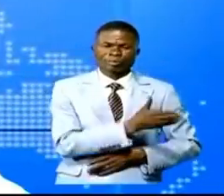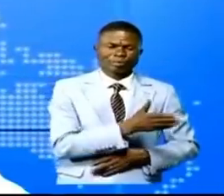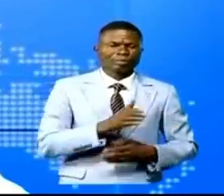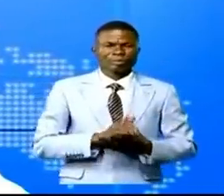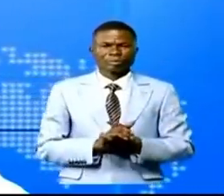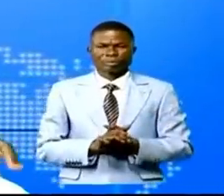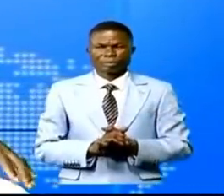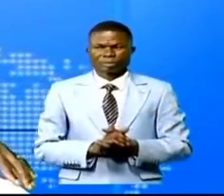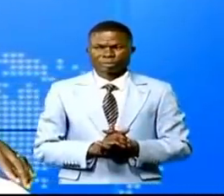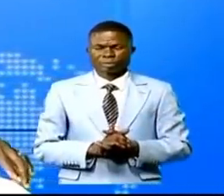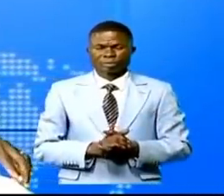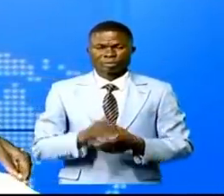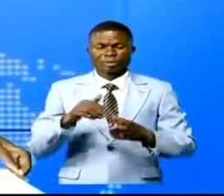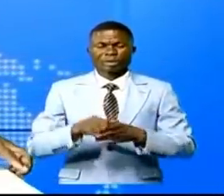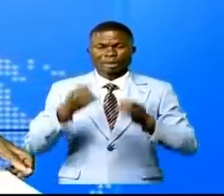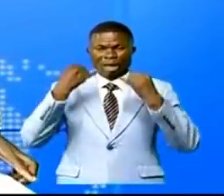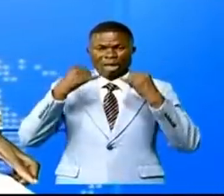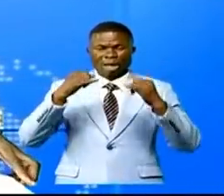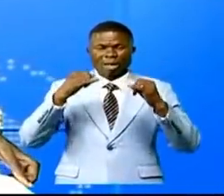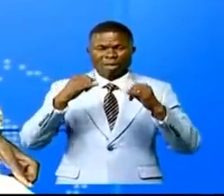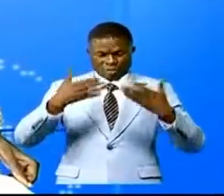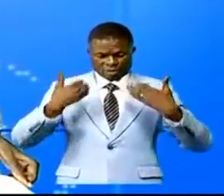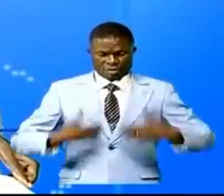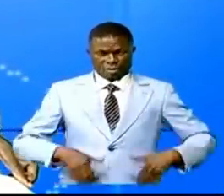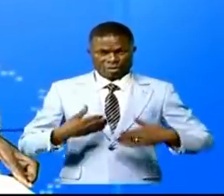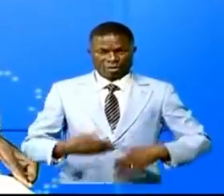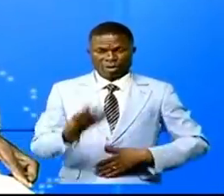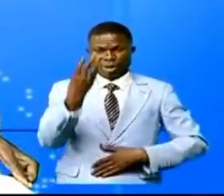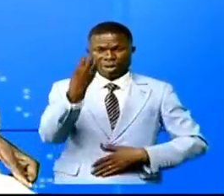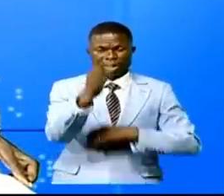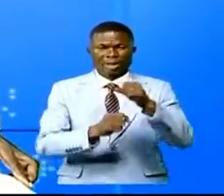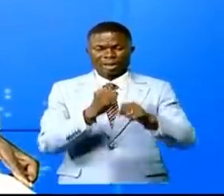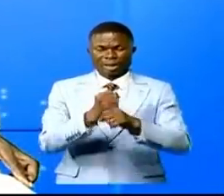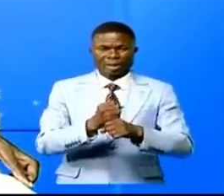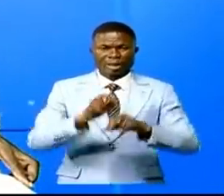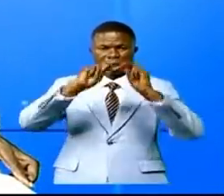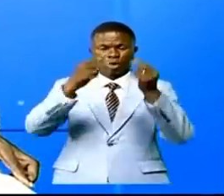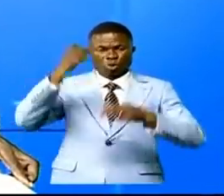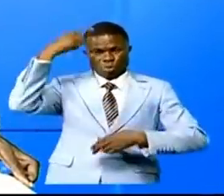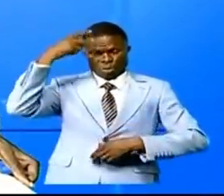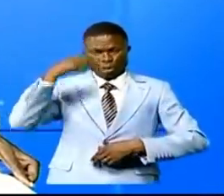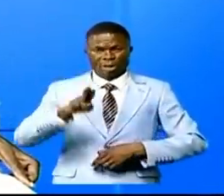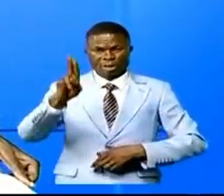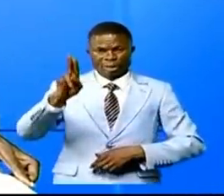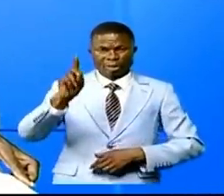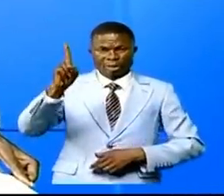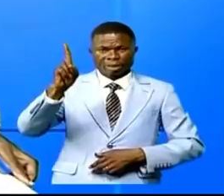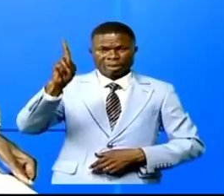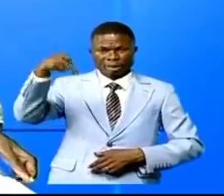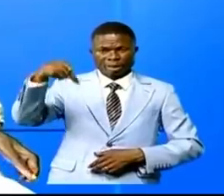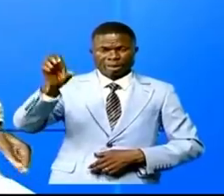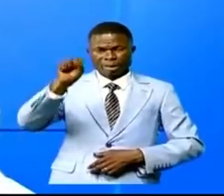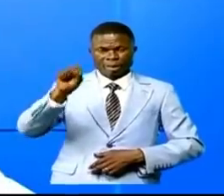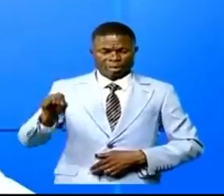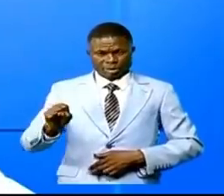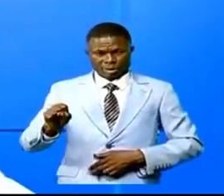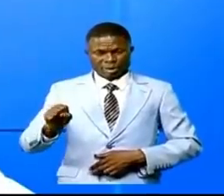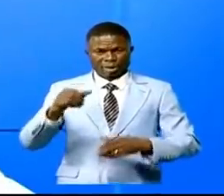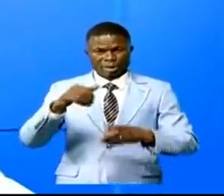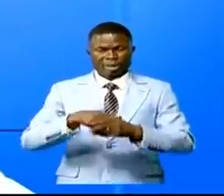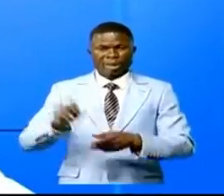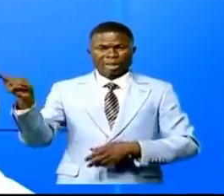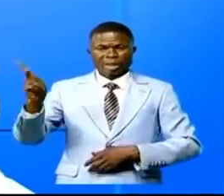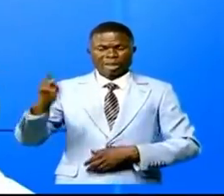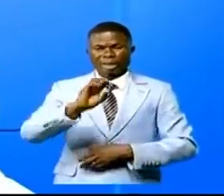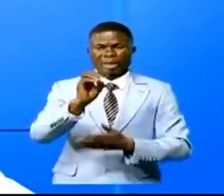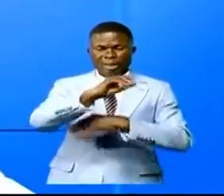Dans l'actualité, célébration des 40 ans de l'UDPS à Dimbélingue, territoire. Nous sommes au Kassaï